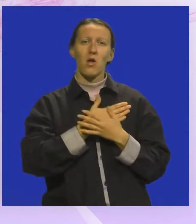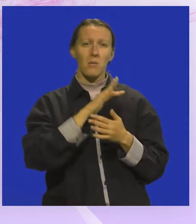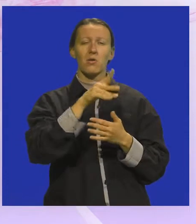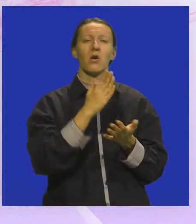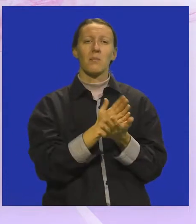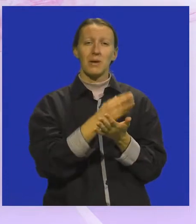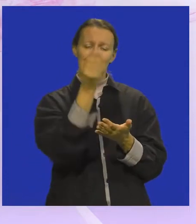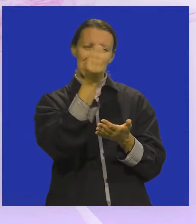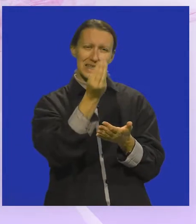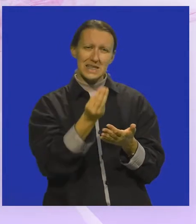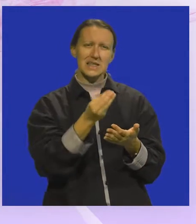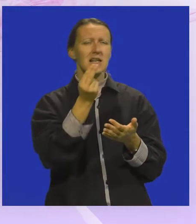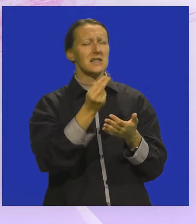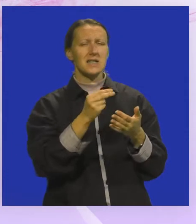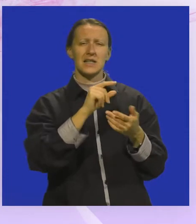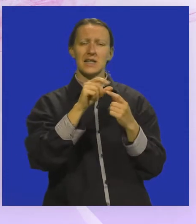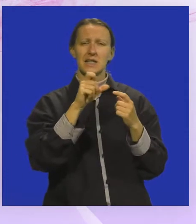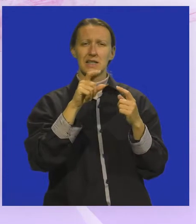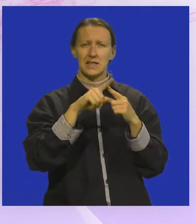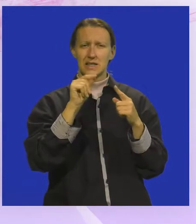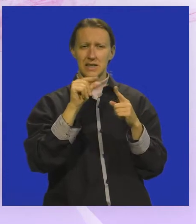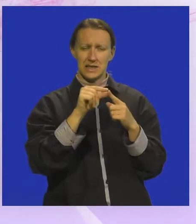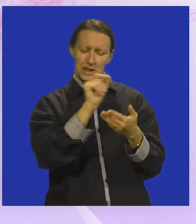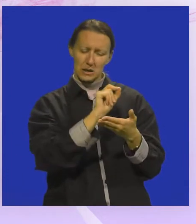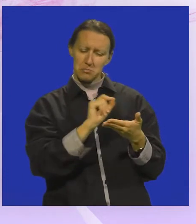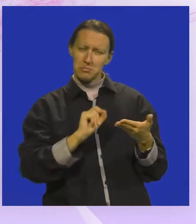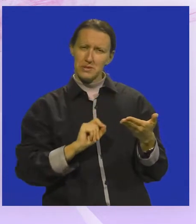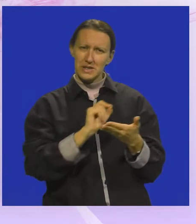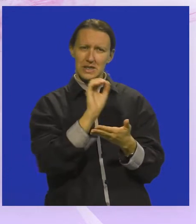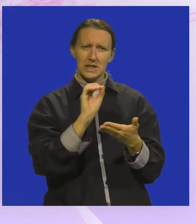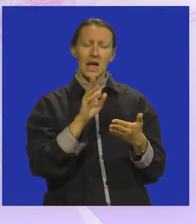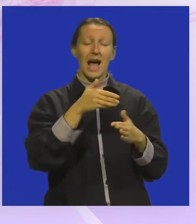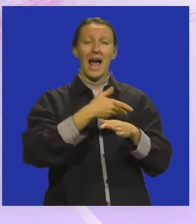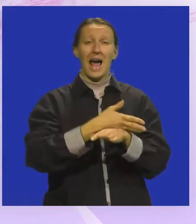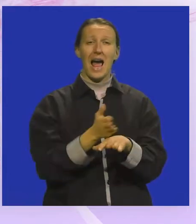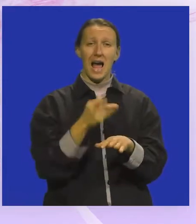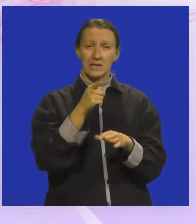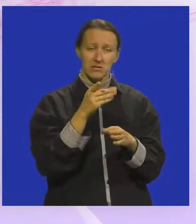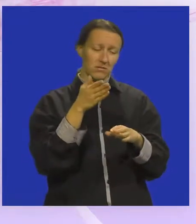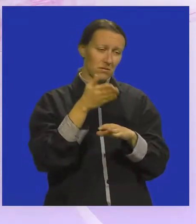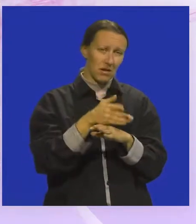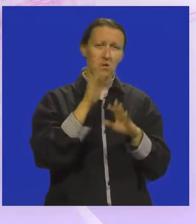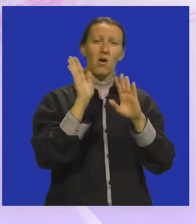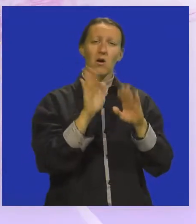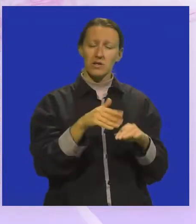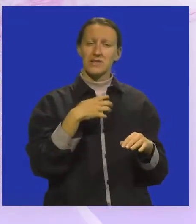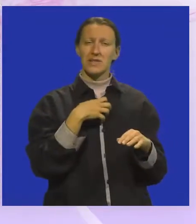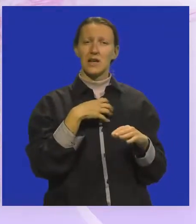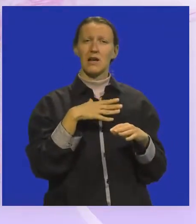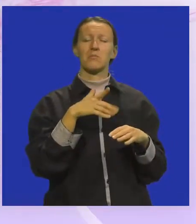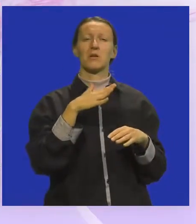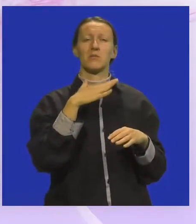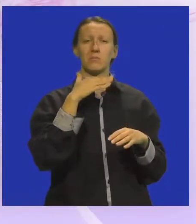a to su bili crtanje, crtanje stripova. I bez obzira što je to tako kasno otišao u te vode, ostavio je iza sebe